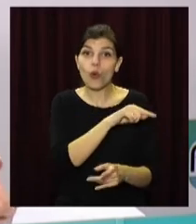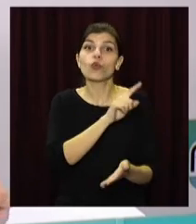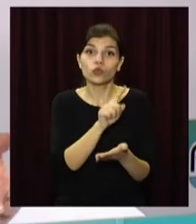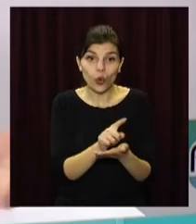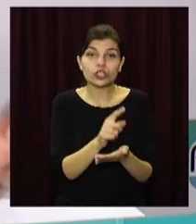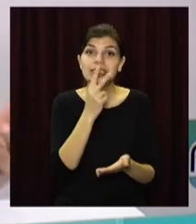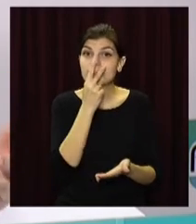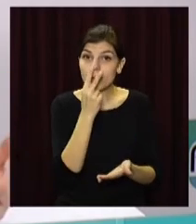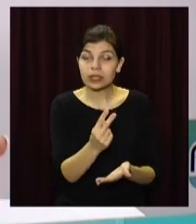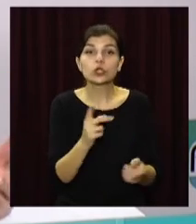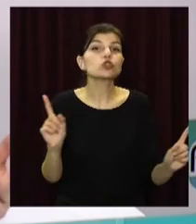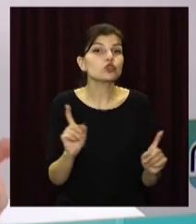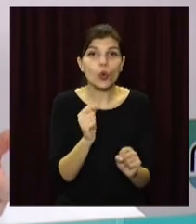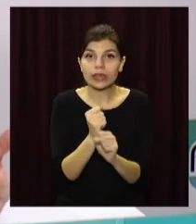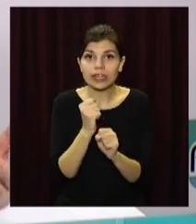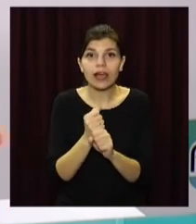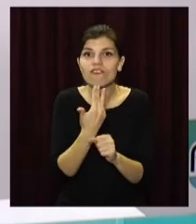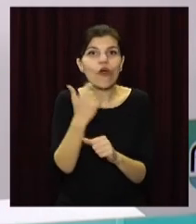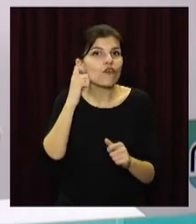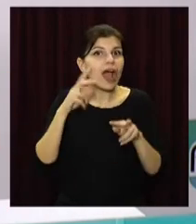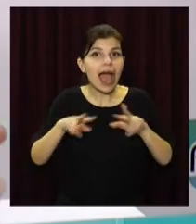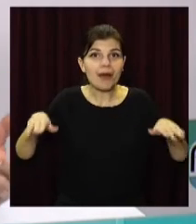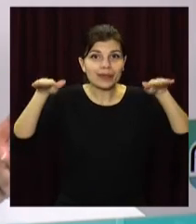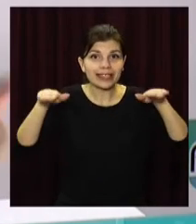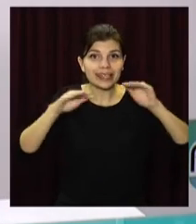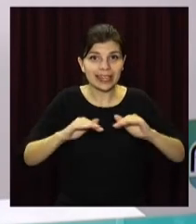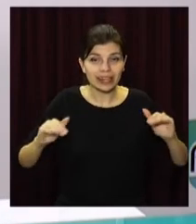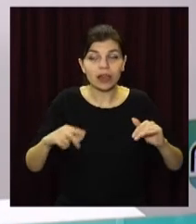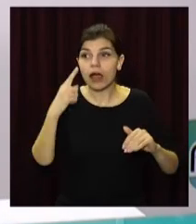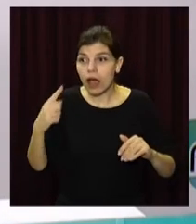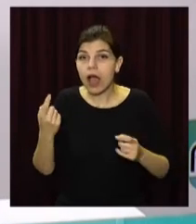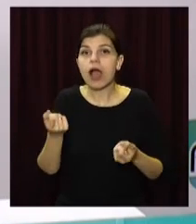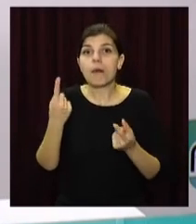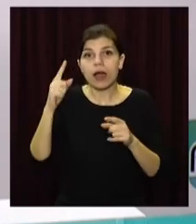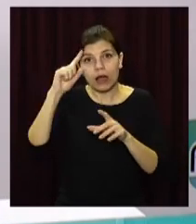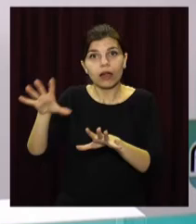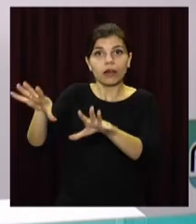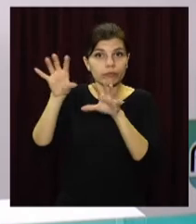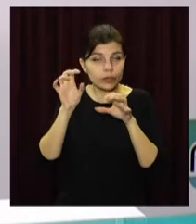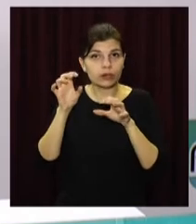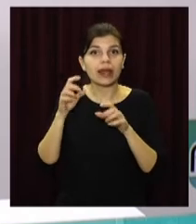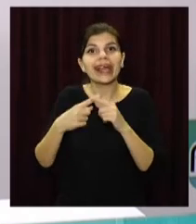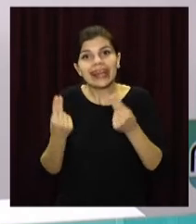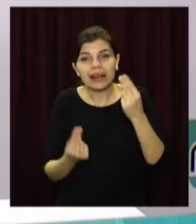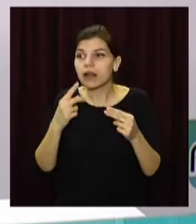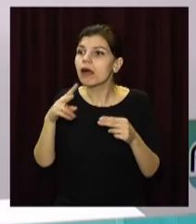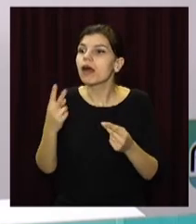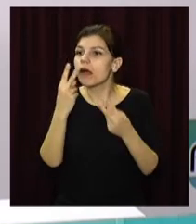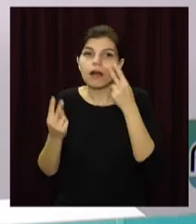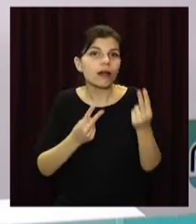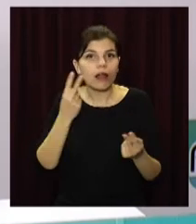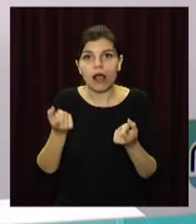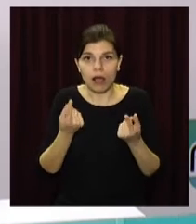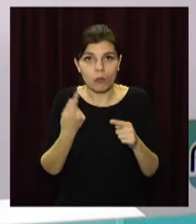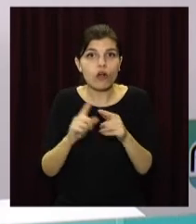смотреть, що роблять сверстники, і перенимати тот соціальний опит і те граві навыки, які є у